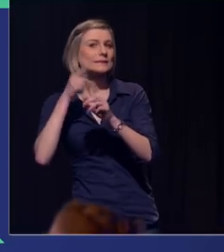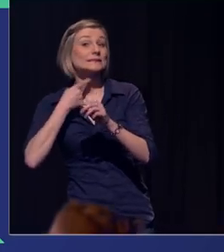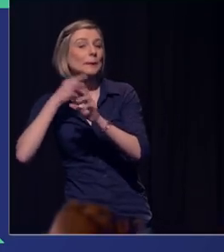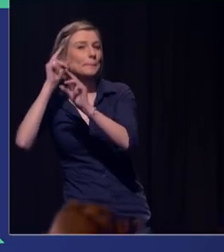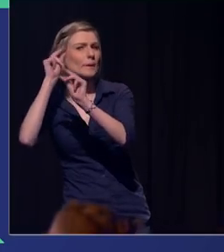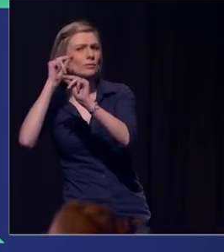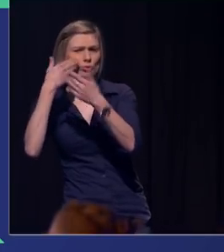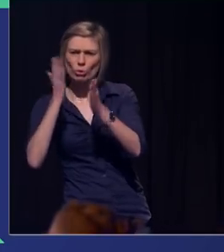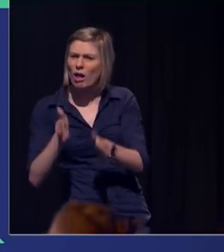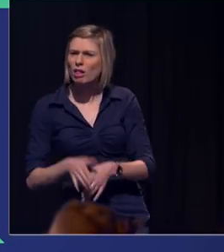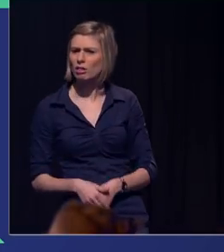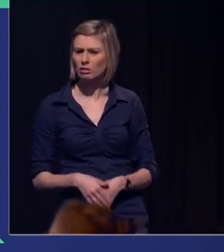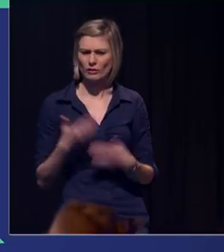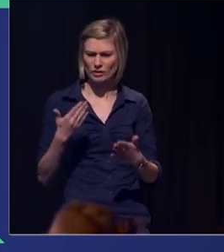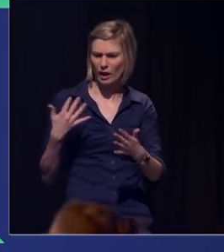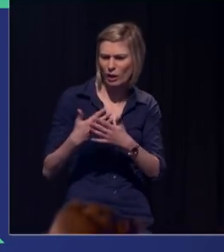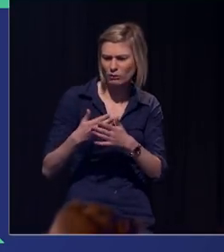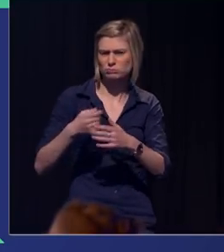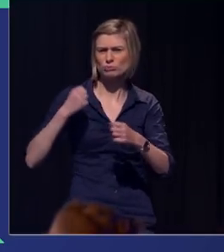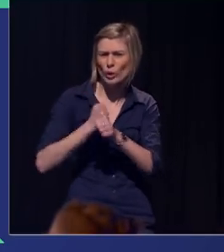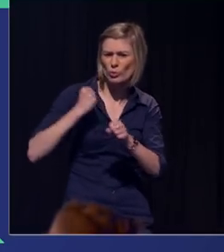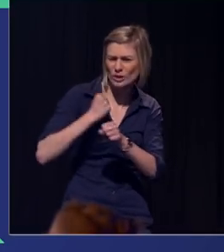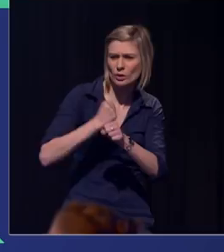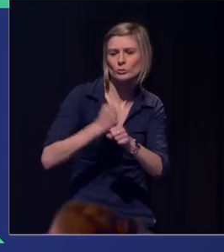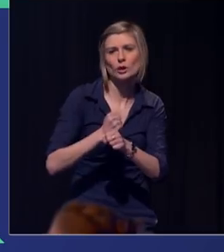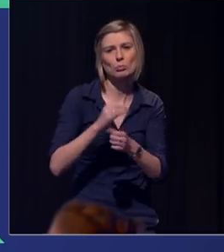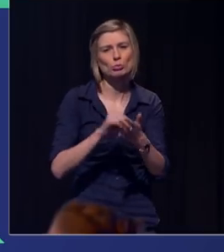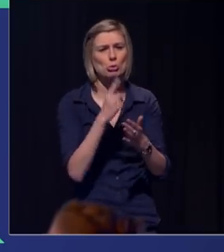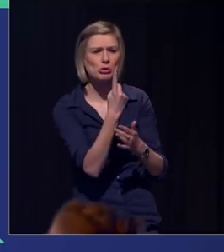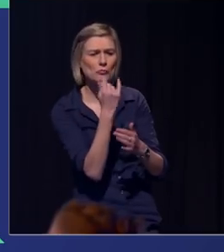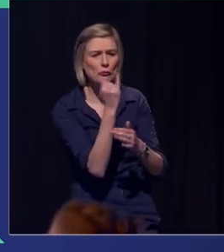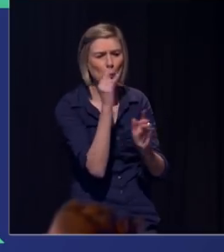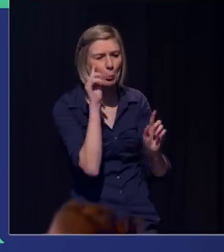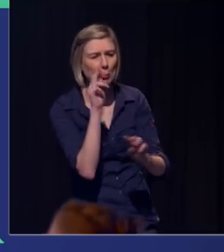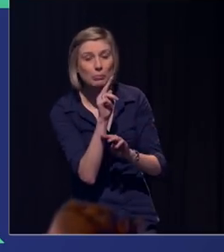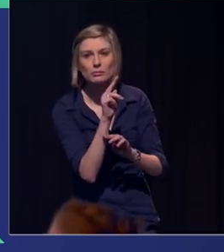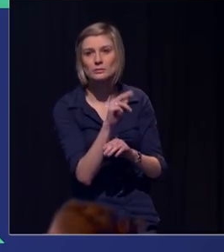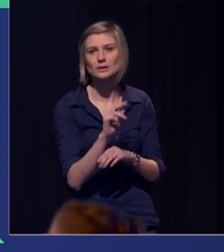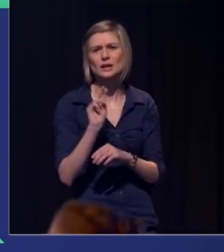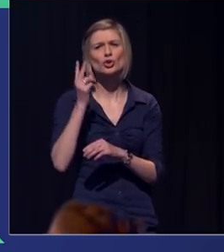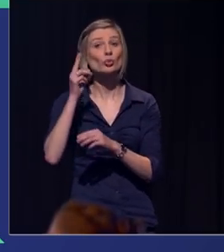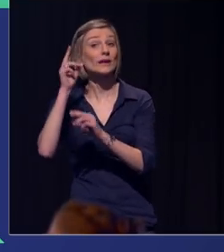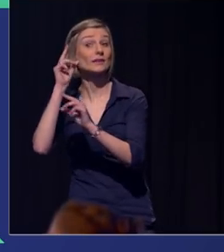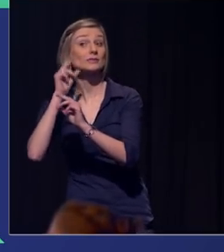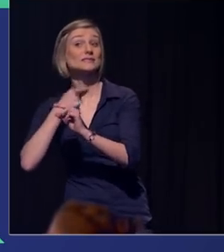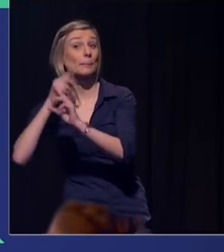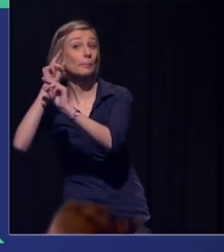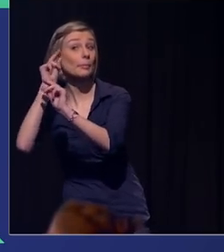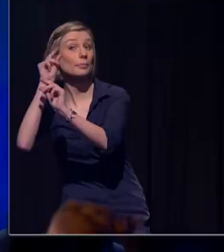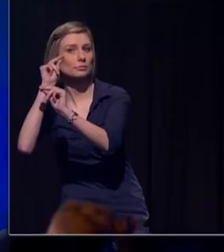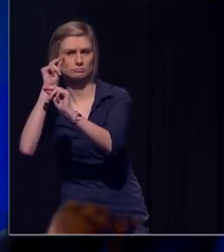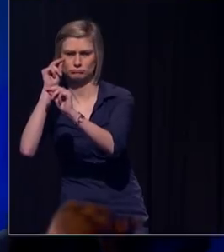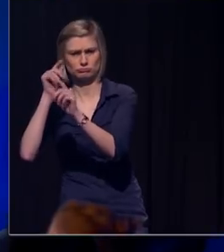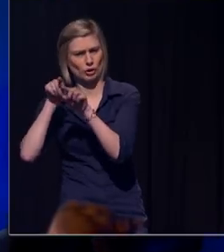hoe nu al? Jij hebt keihard gewerkt. Nog eentje. En ik vind dan dat dat tweede stemmetje een heel goed punt heeft.